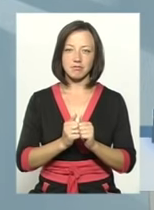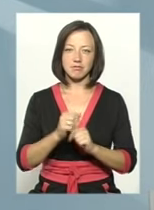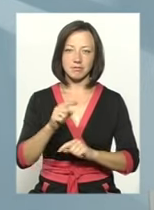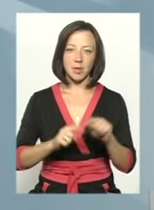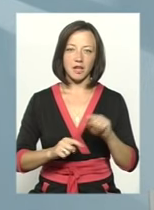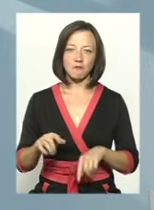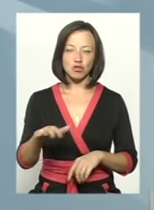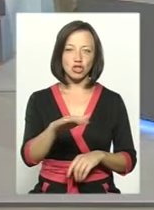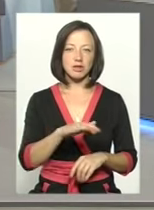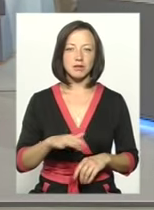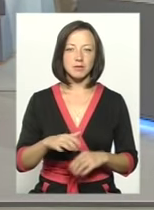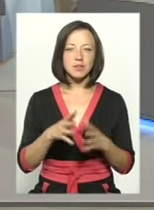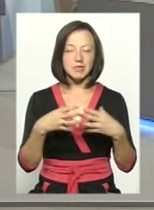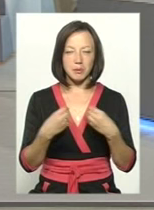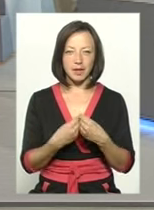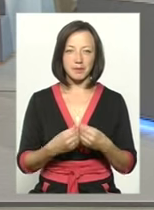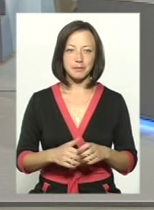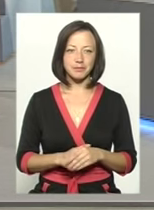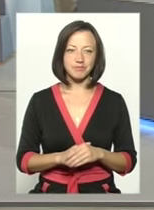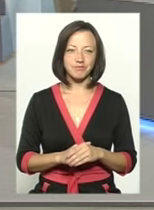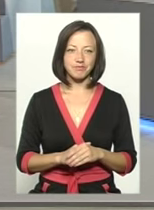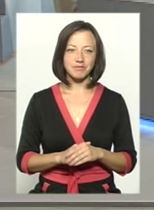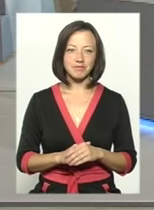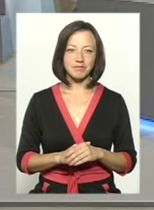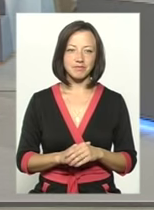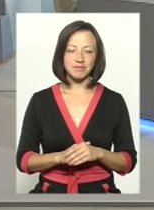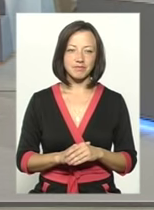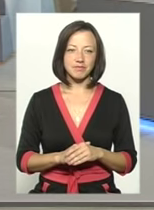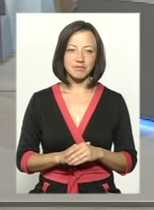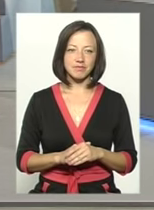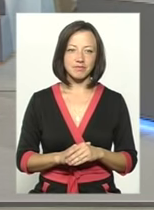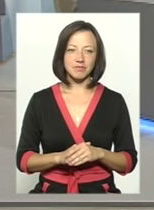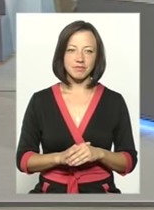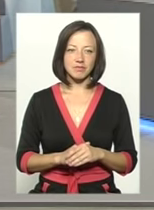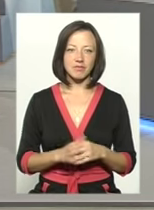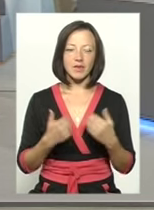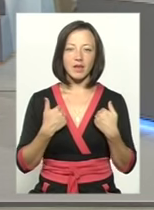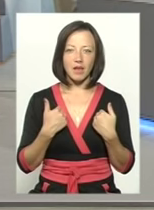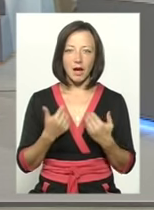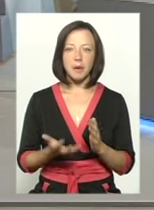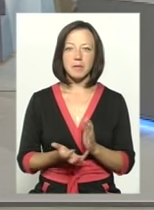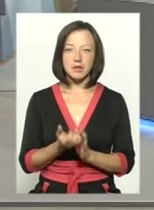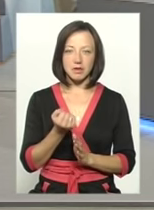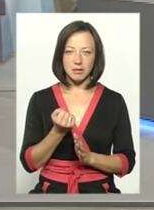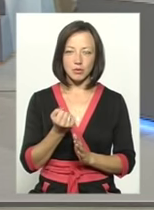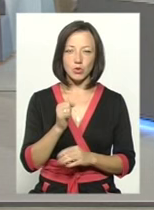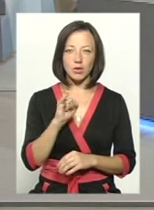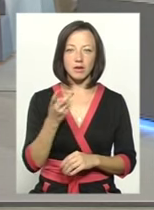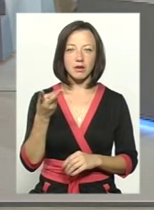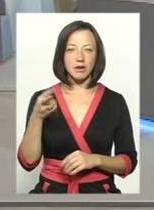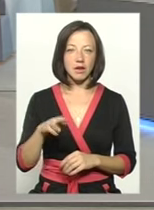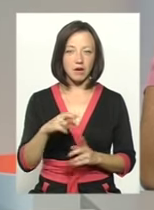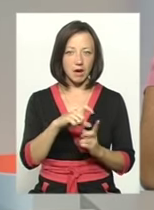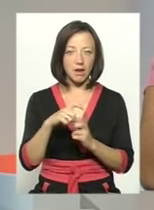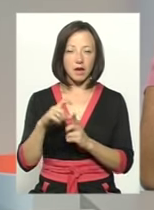сказати. До своєї сім'ї. Прось, Витро. Я підтримую слова Іллі. І